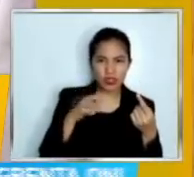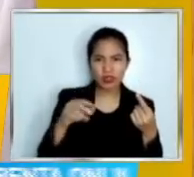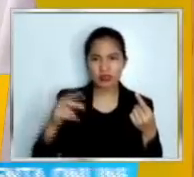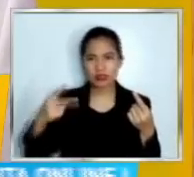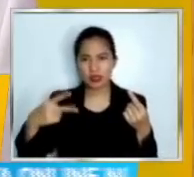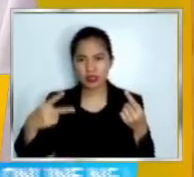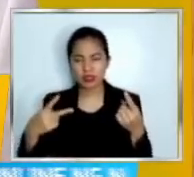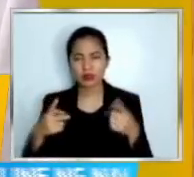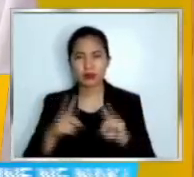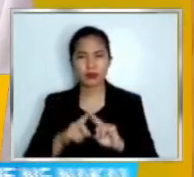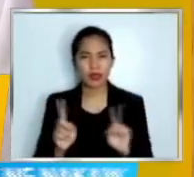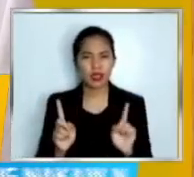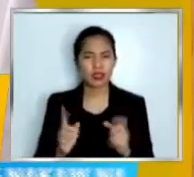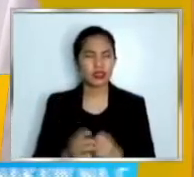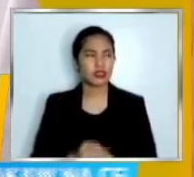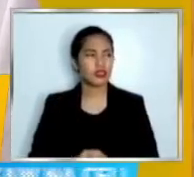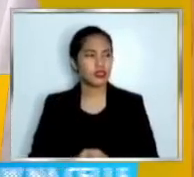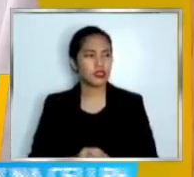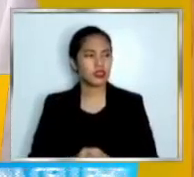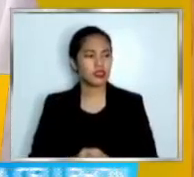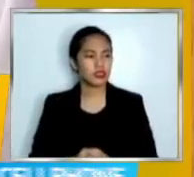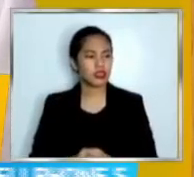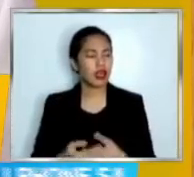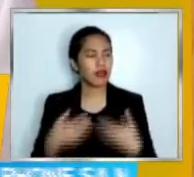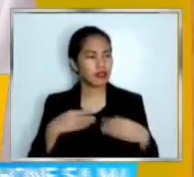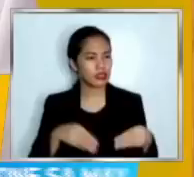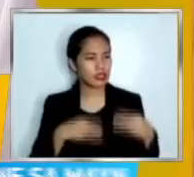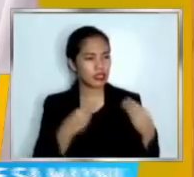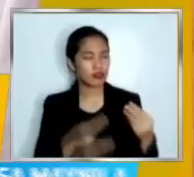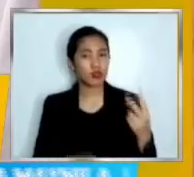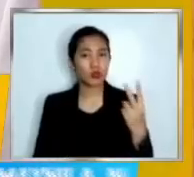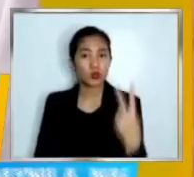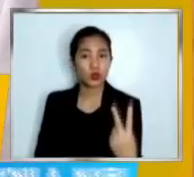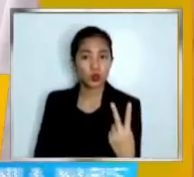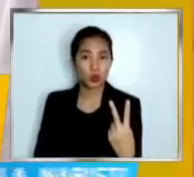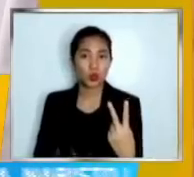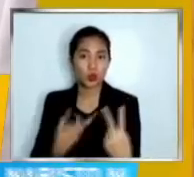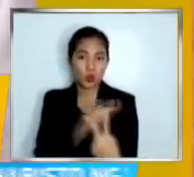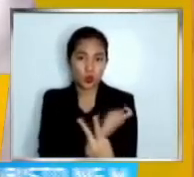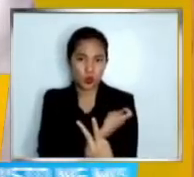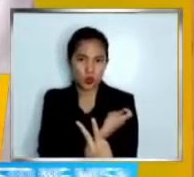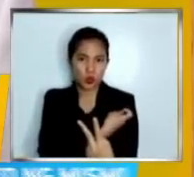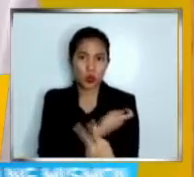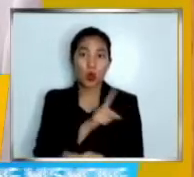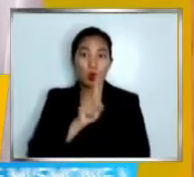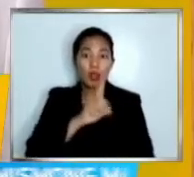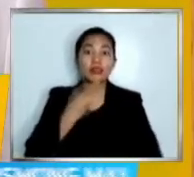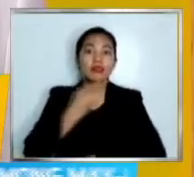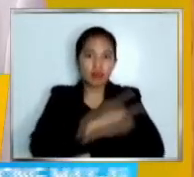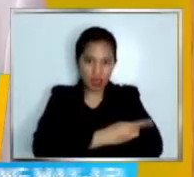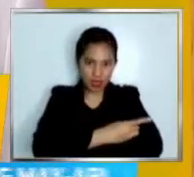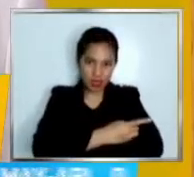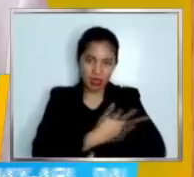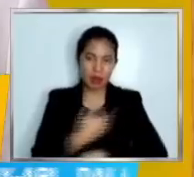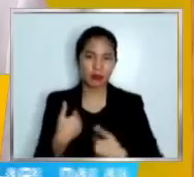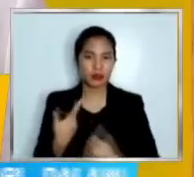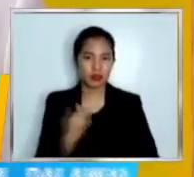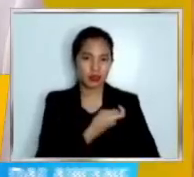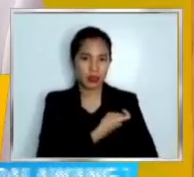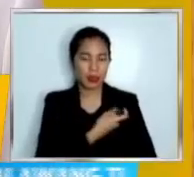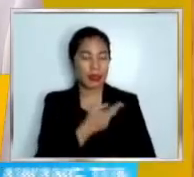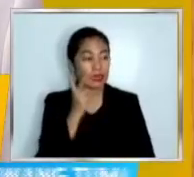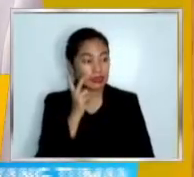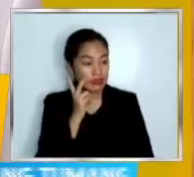pero, in any case, nabigyan hong siya ng dalawang dose, no, na sa loob po ng isang araw lamang. So, antabayana na lang po